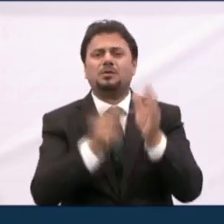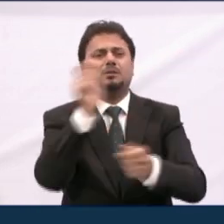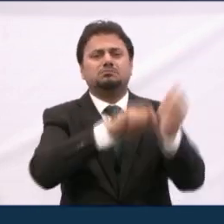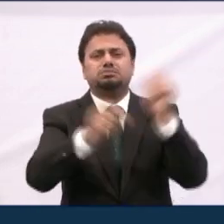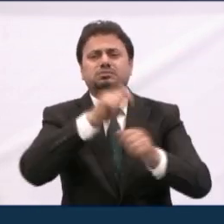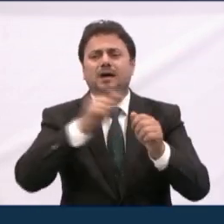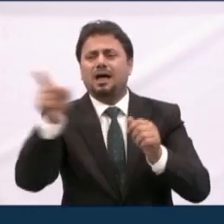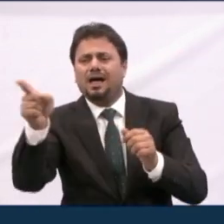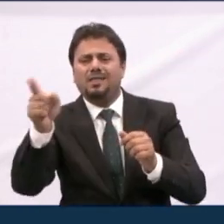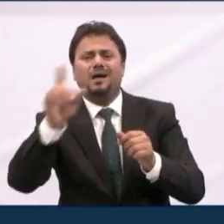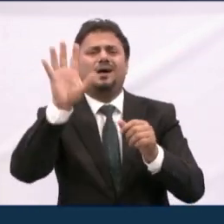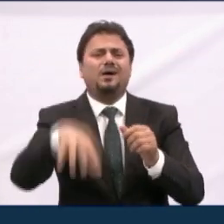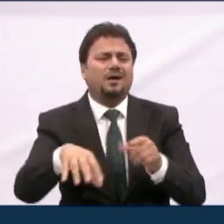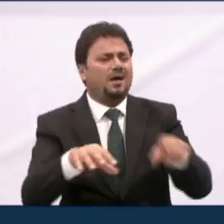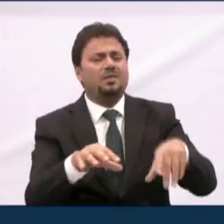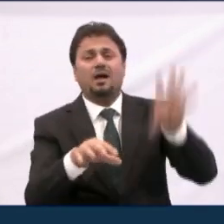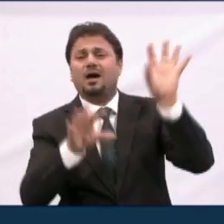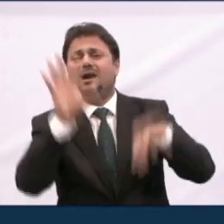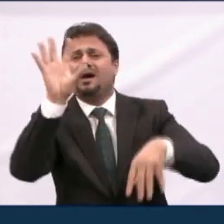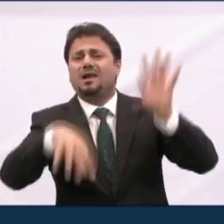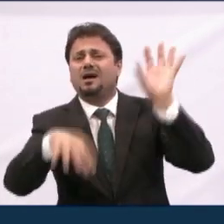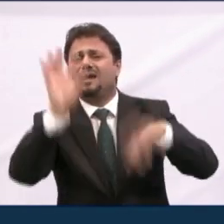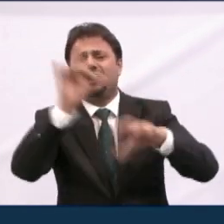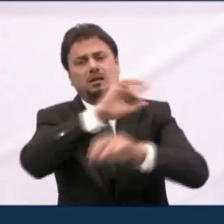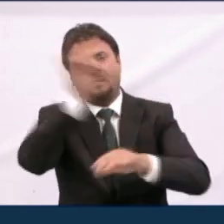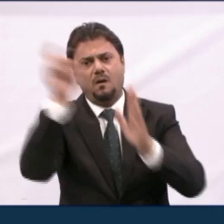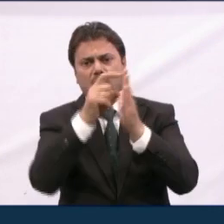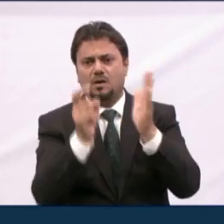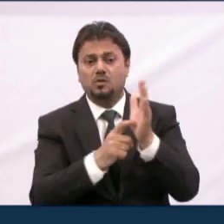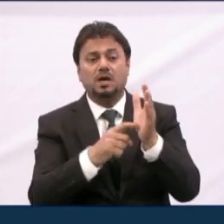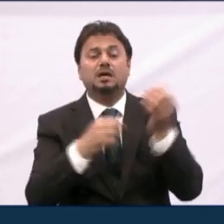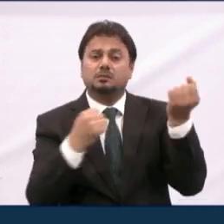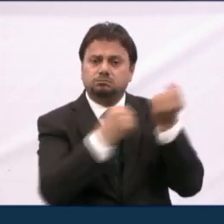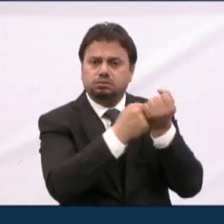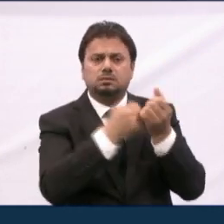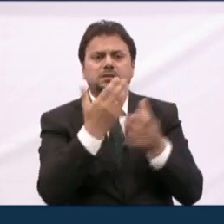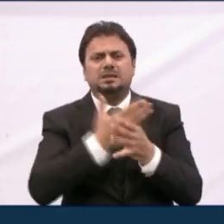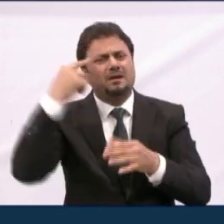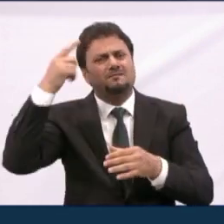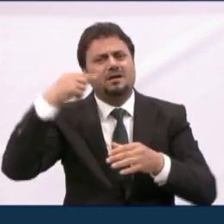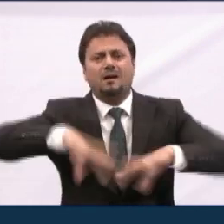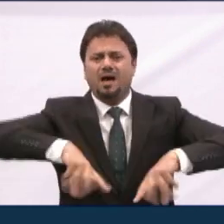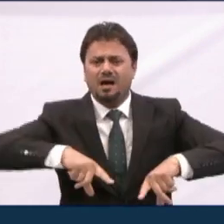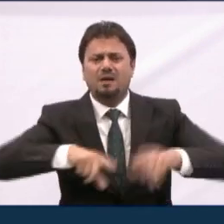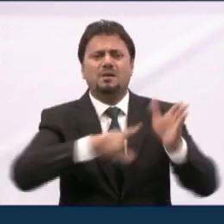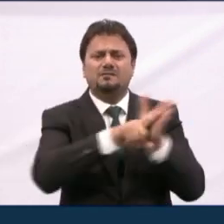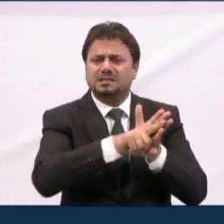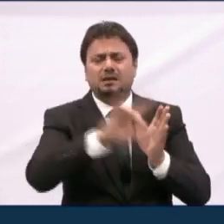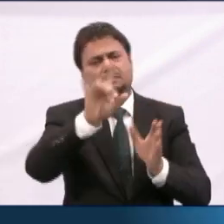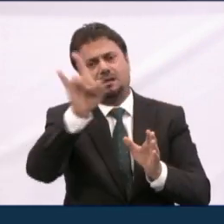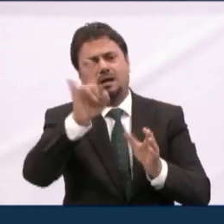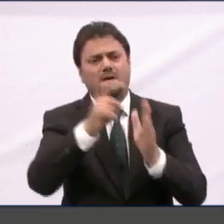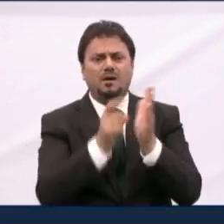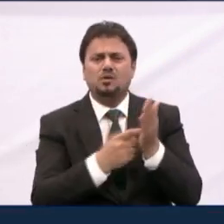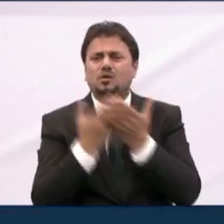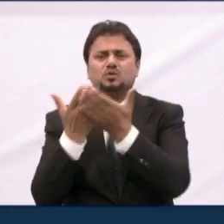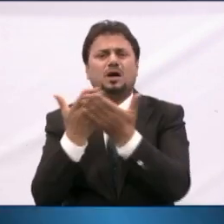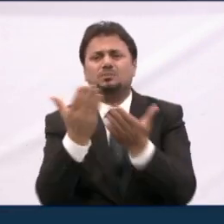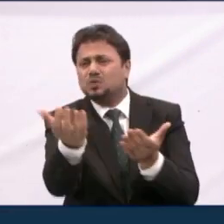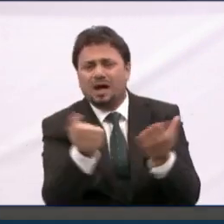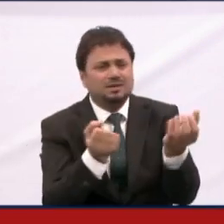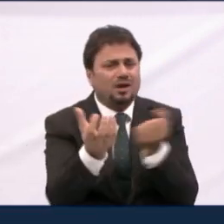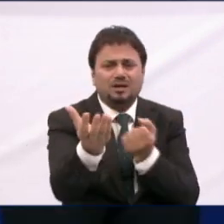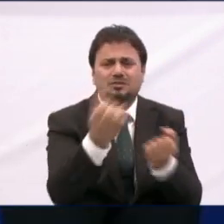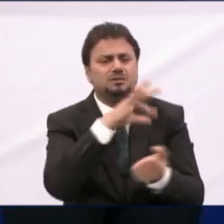التجاذبات السياسية وأن لا يعتبر هذا القانون سلع سياسية مرة أخرى لأن فيه حاجات